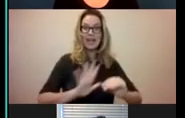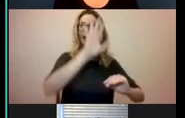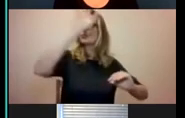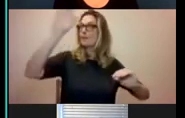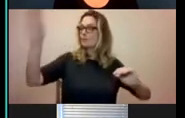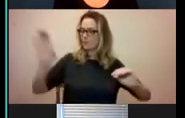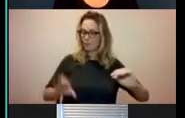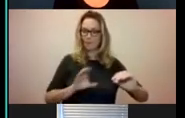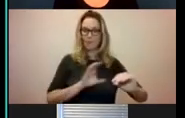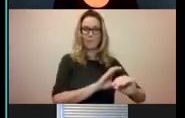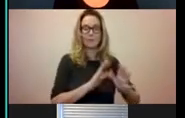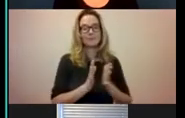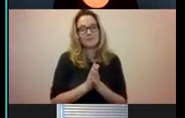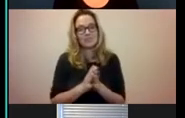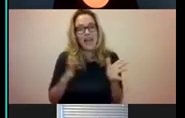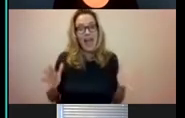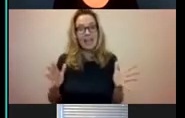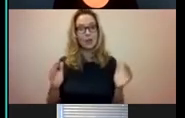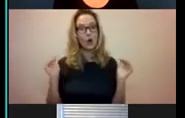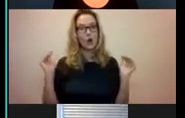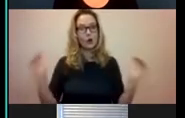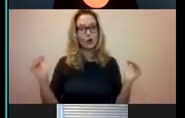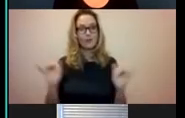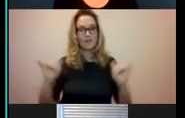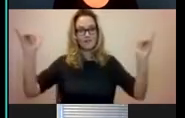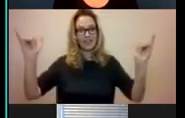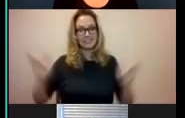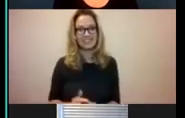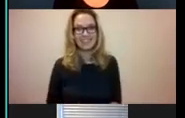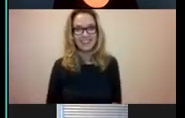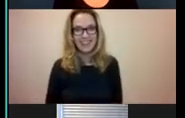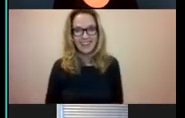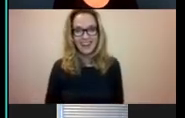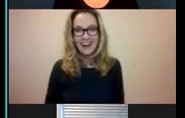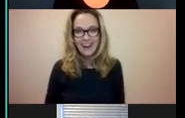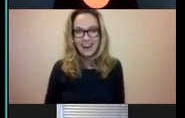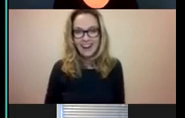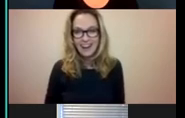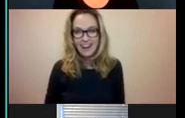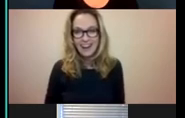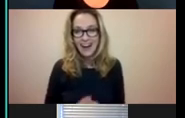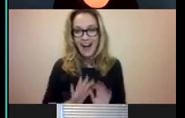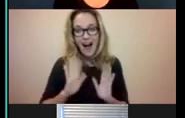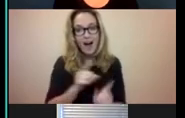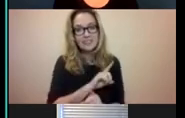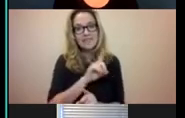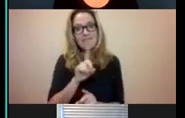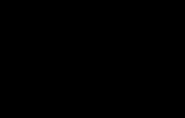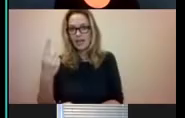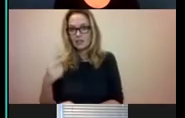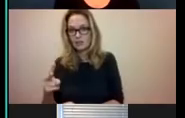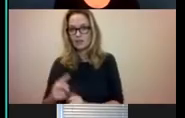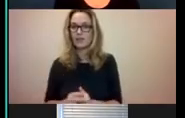Kortom, groot feest gelezen. Echt. We hebben echt door al die maanden heen geslepen.